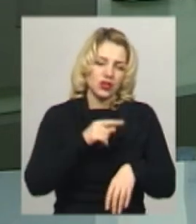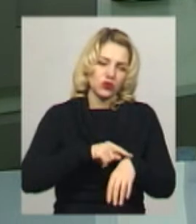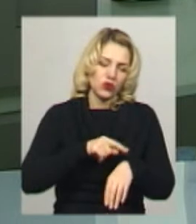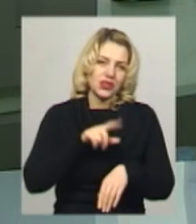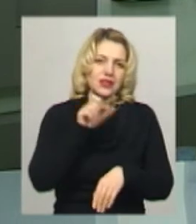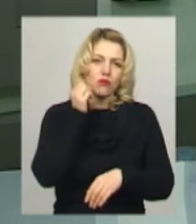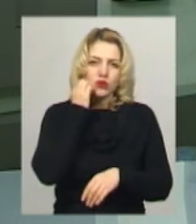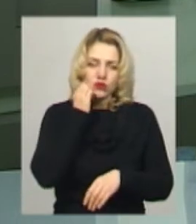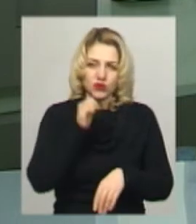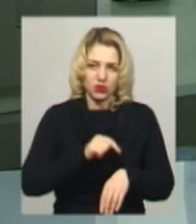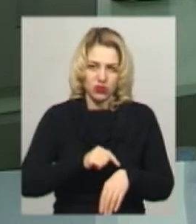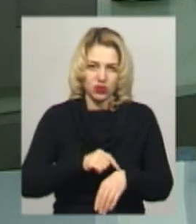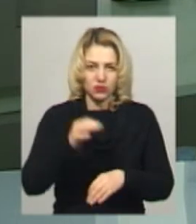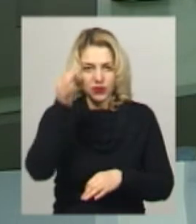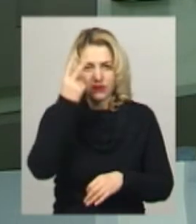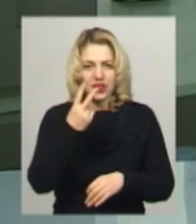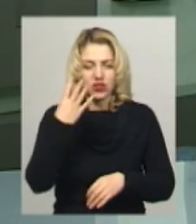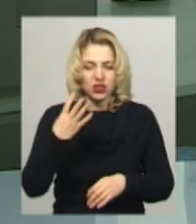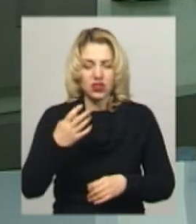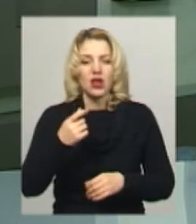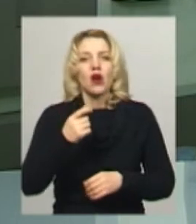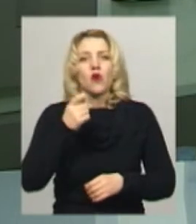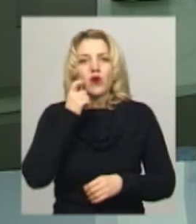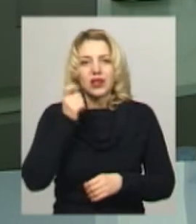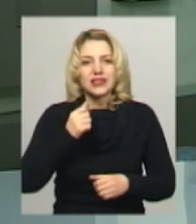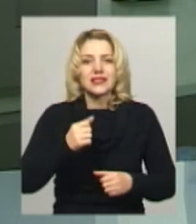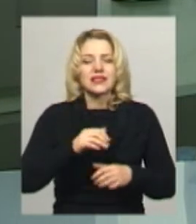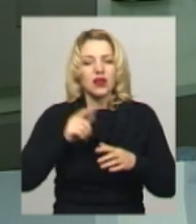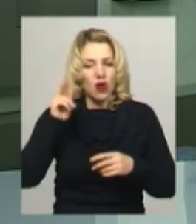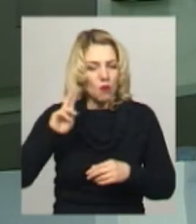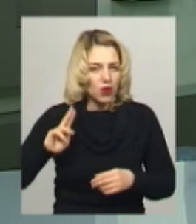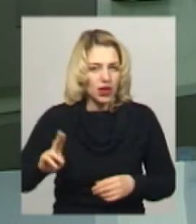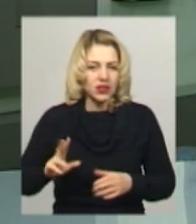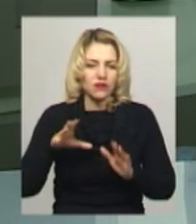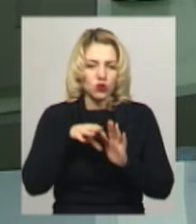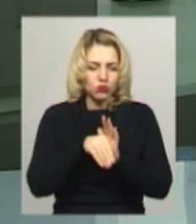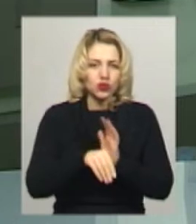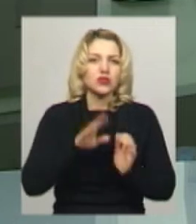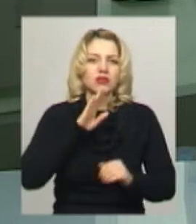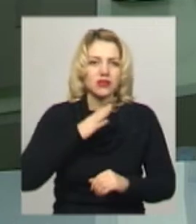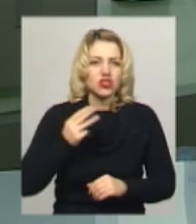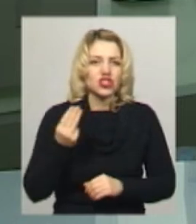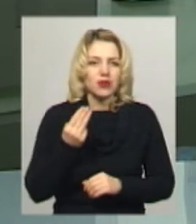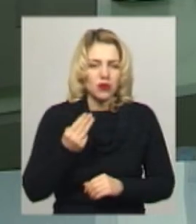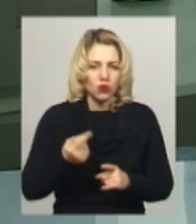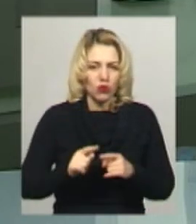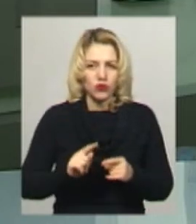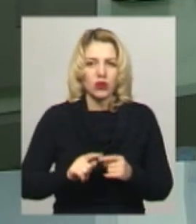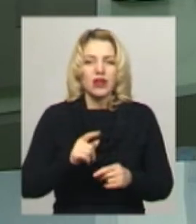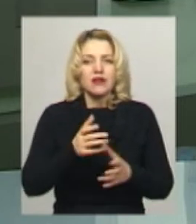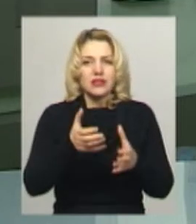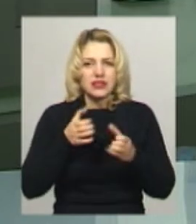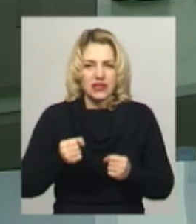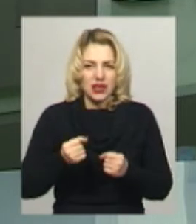часом. Нагадаю, 24-х українських моряків, у тому числі Шепетівчана Сергія Цибізова, російські силовики взяли в полон